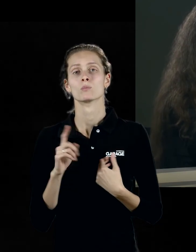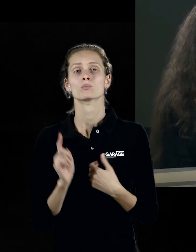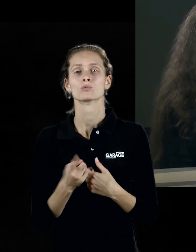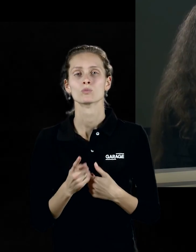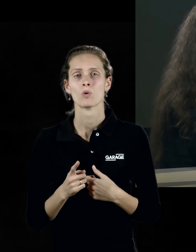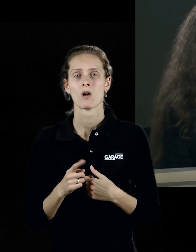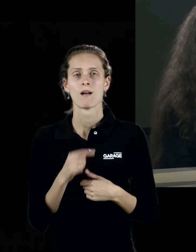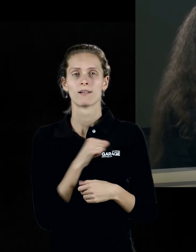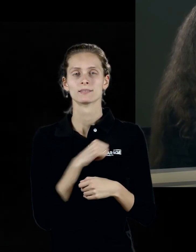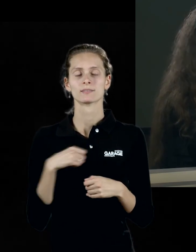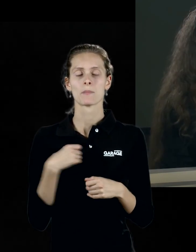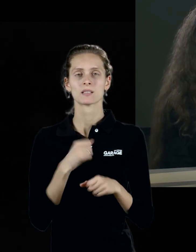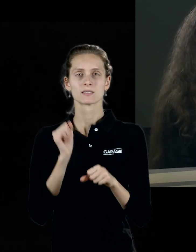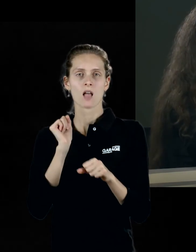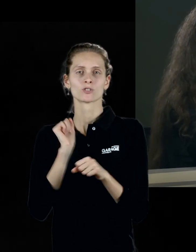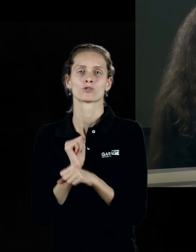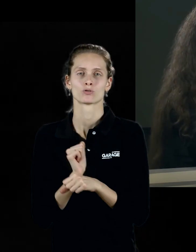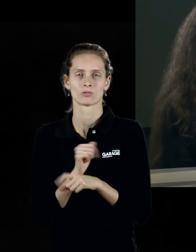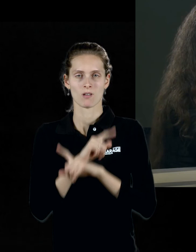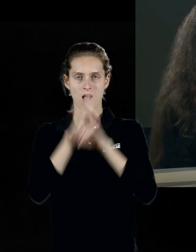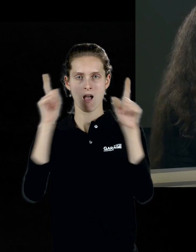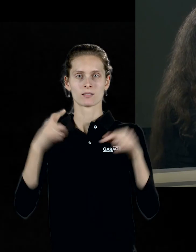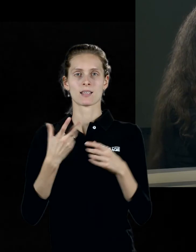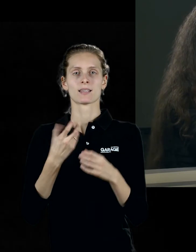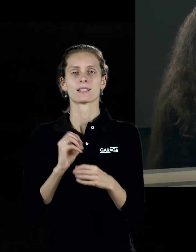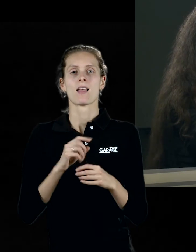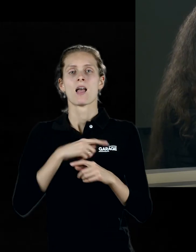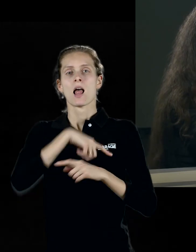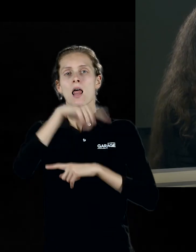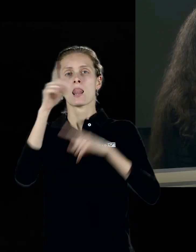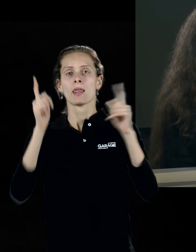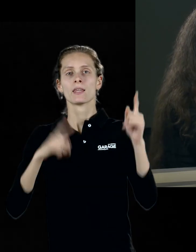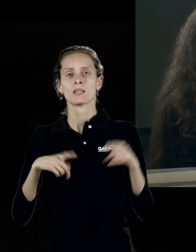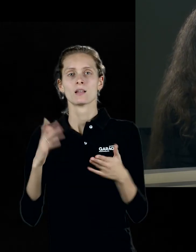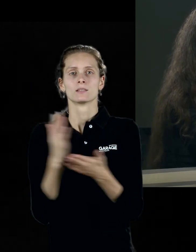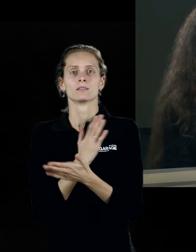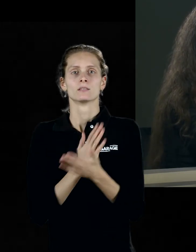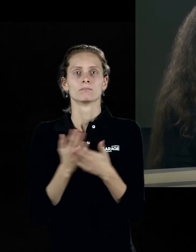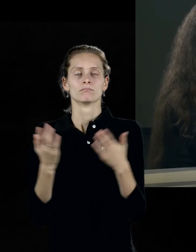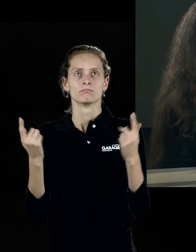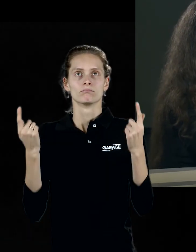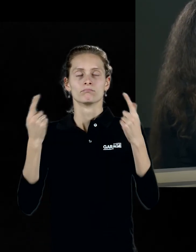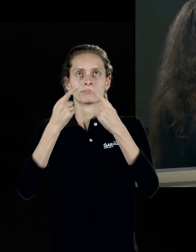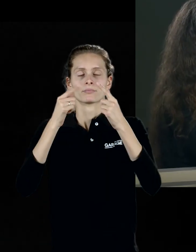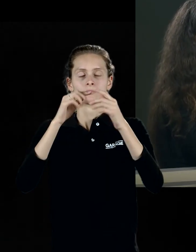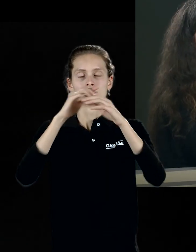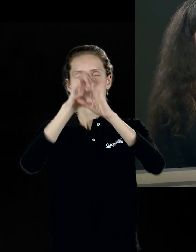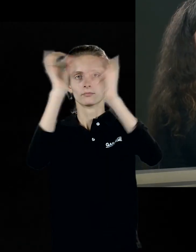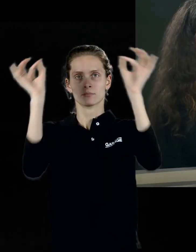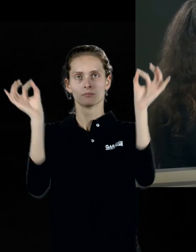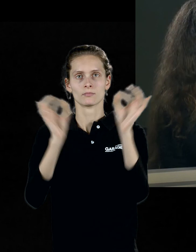Это работа, где линии окончательно сложились в изображении и уже дальше никуда не двигаются и не идут. Вот это самое